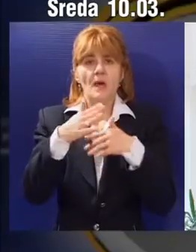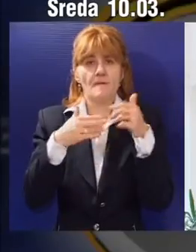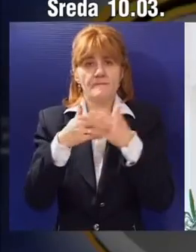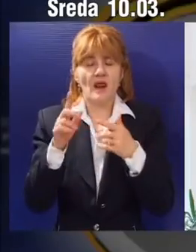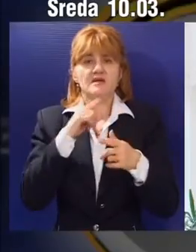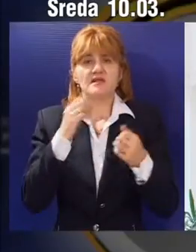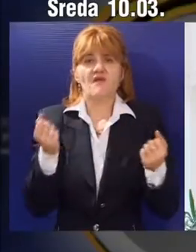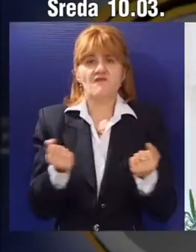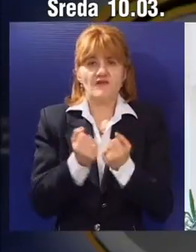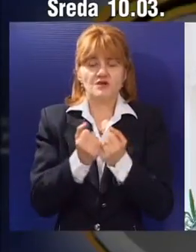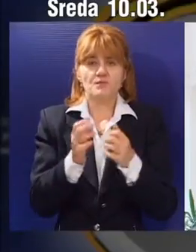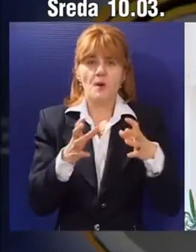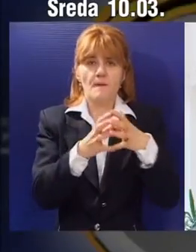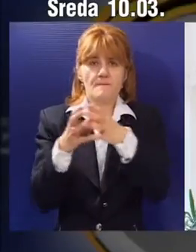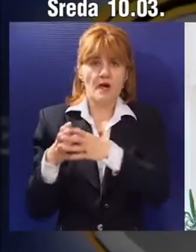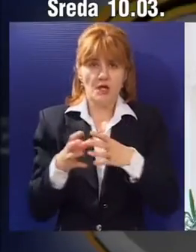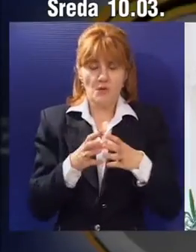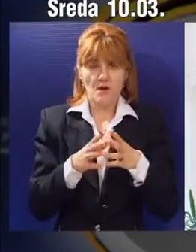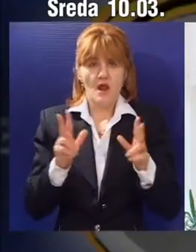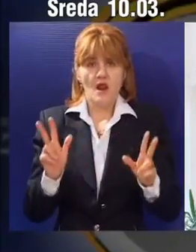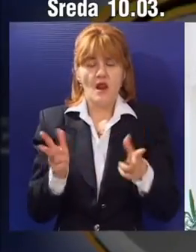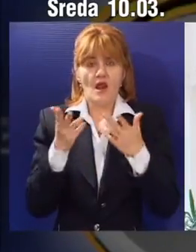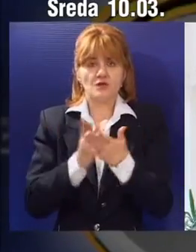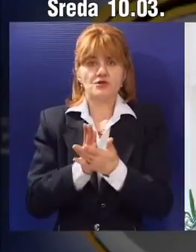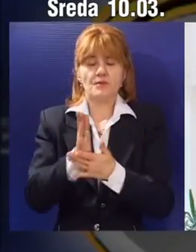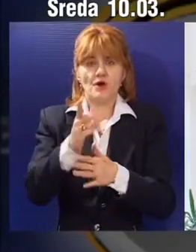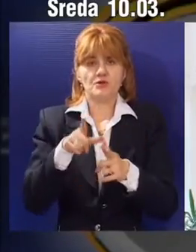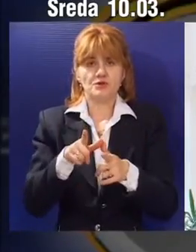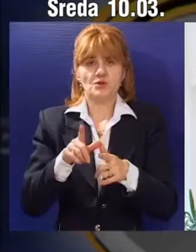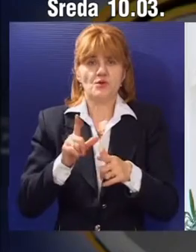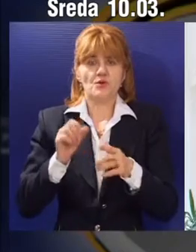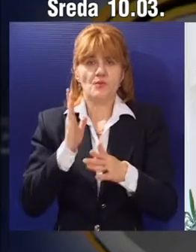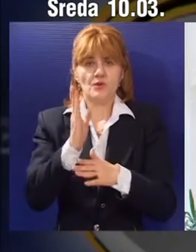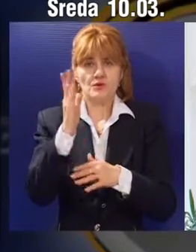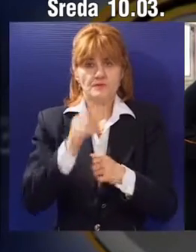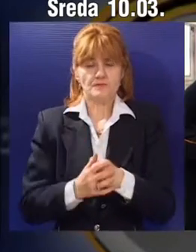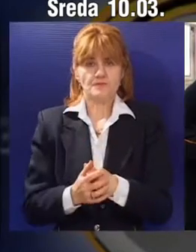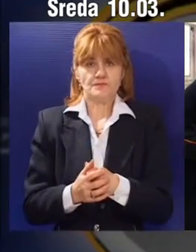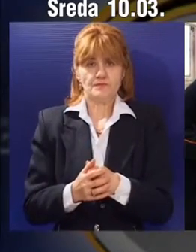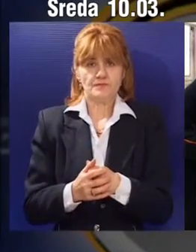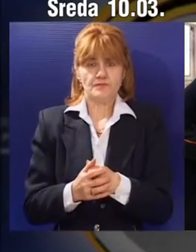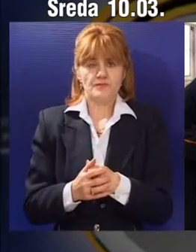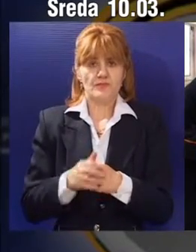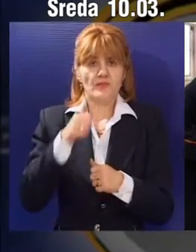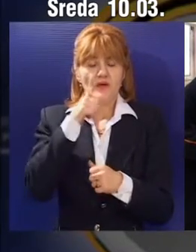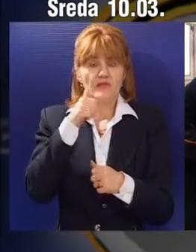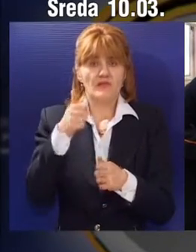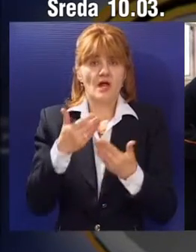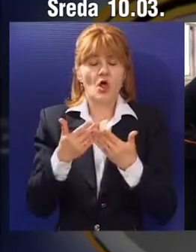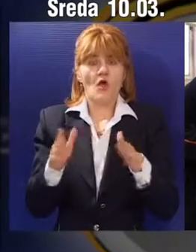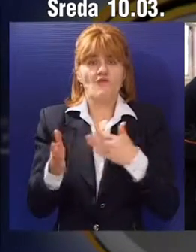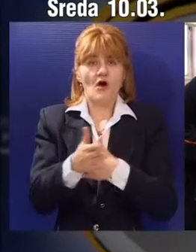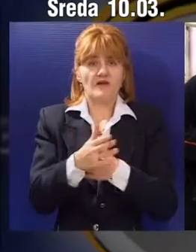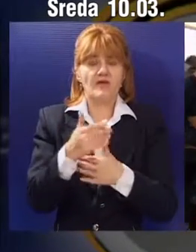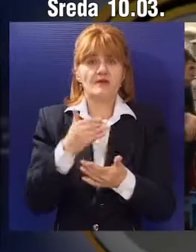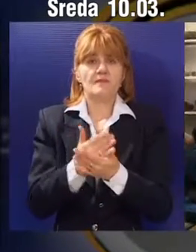laboratorijske vežbe i rade u manjim grupama, tako da se bolje spremaju za budući poziv koji su odobrali. Dan otvorenih vrata